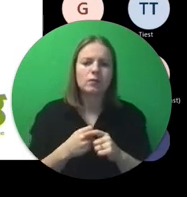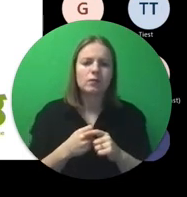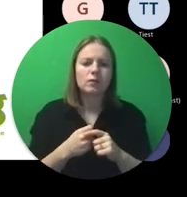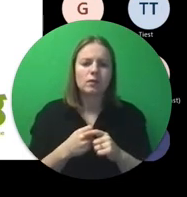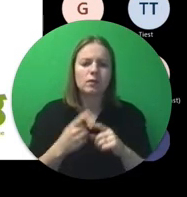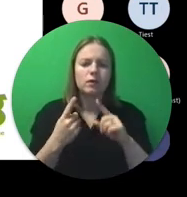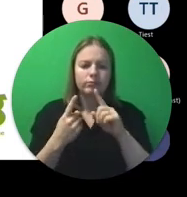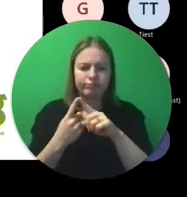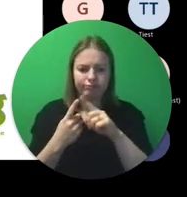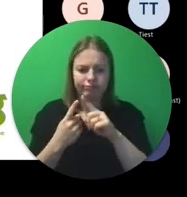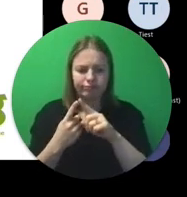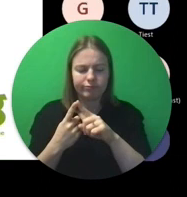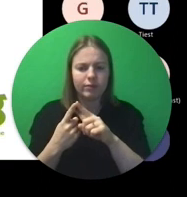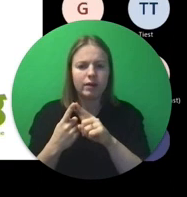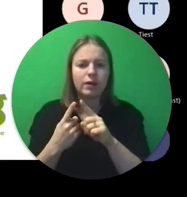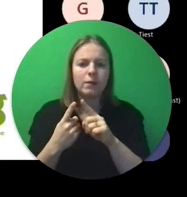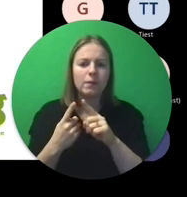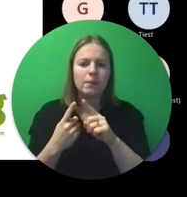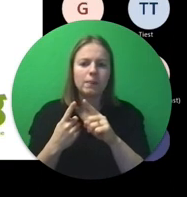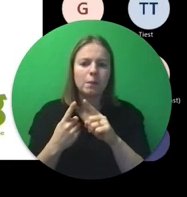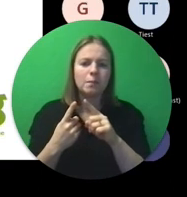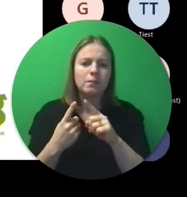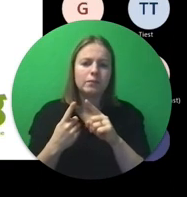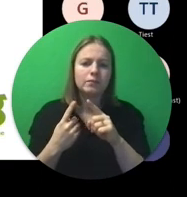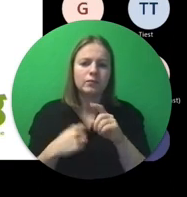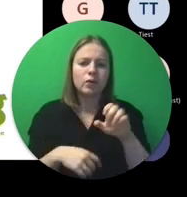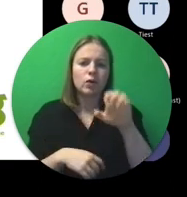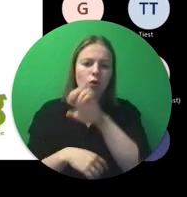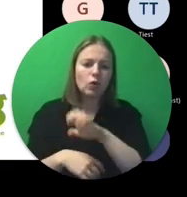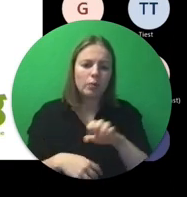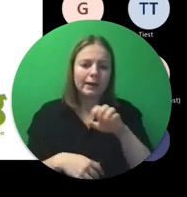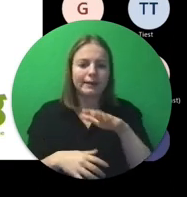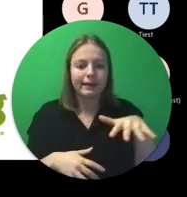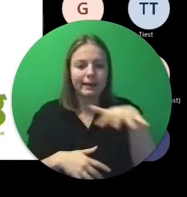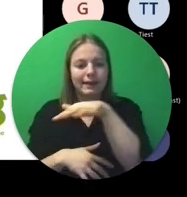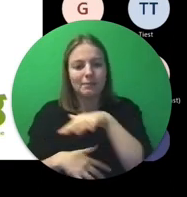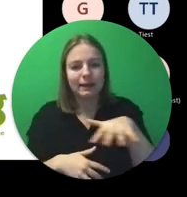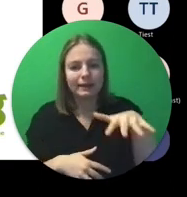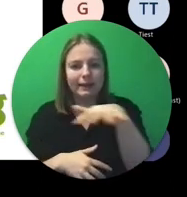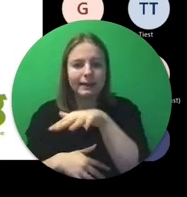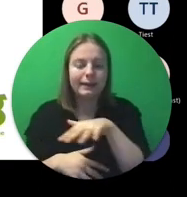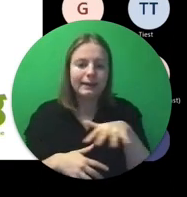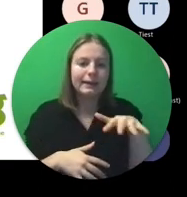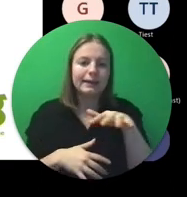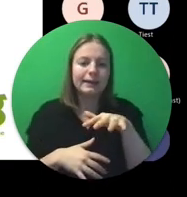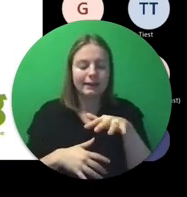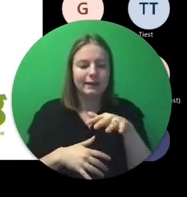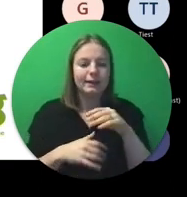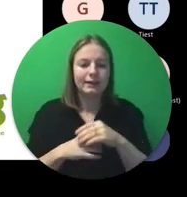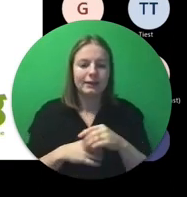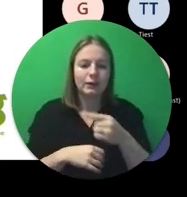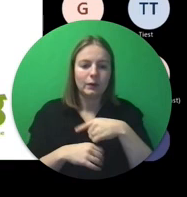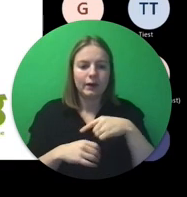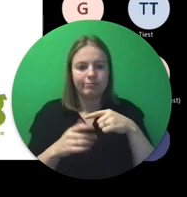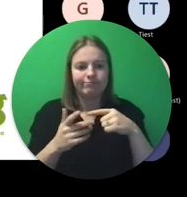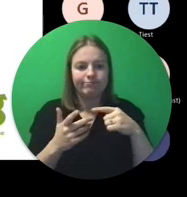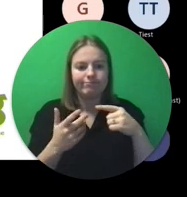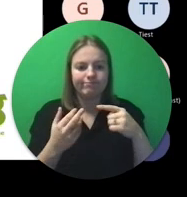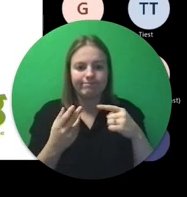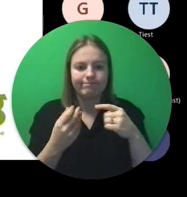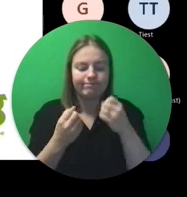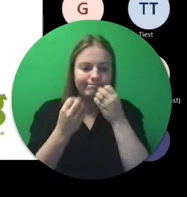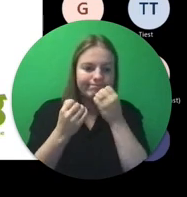Het eerste spoor is de Europese dimensie die wij binnen keuzebegeleiding binnenbrengen